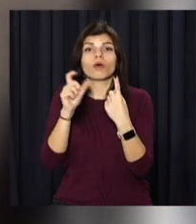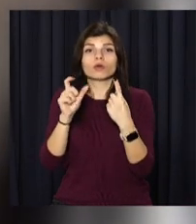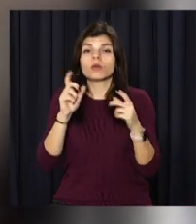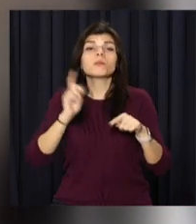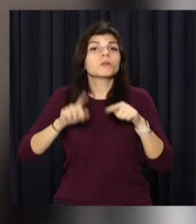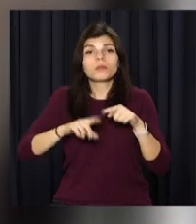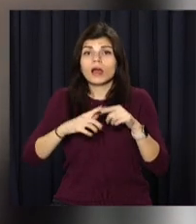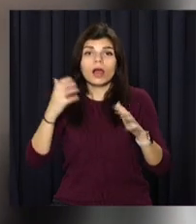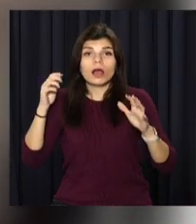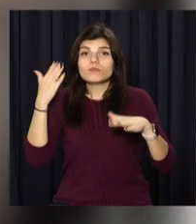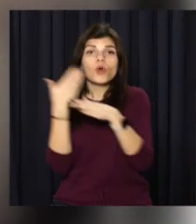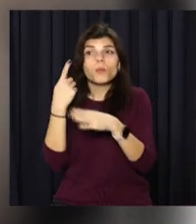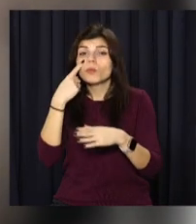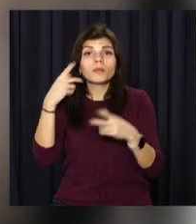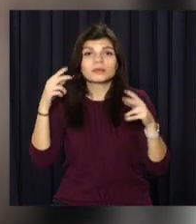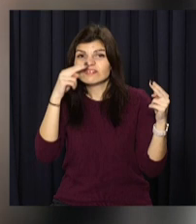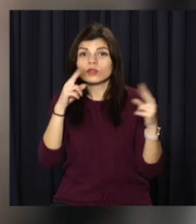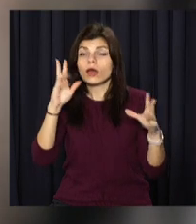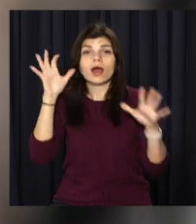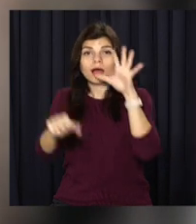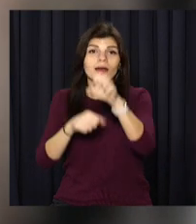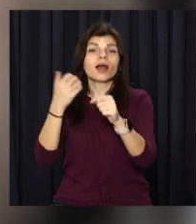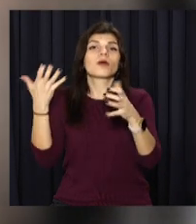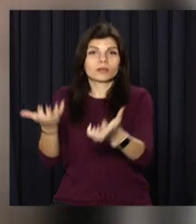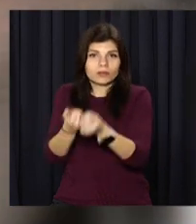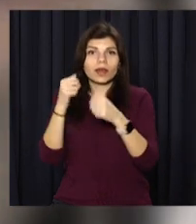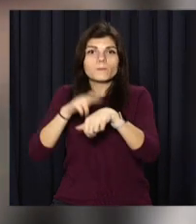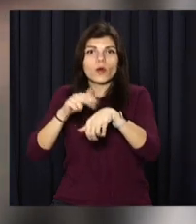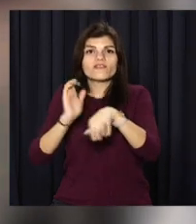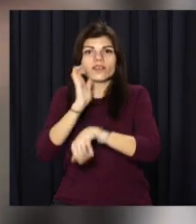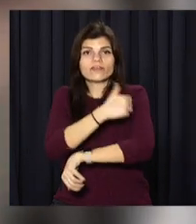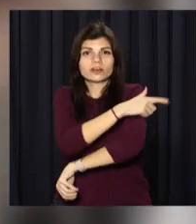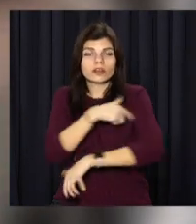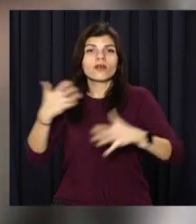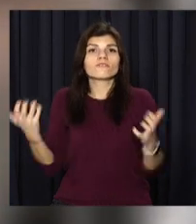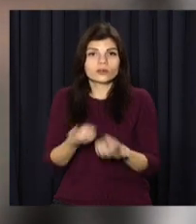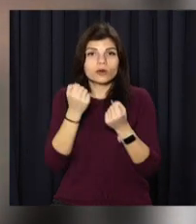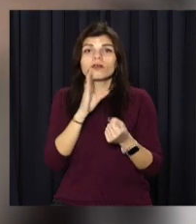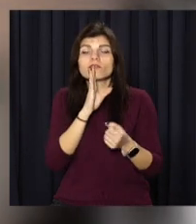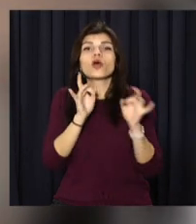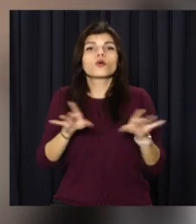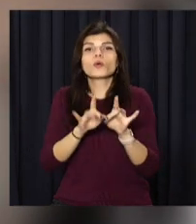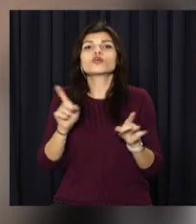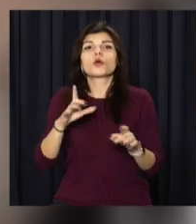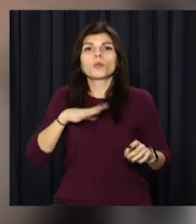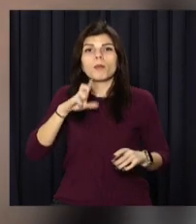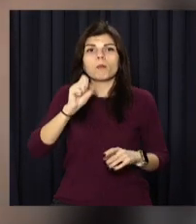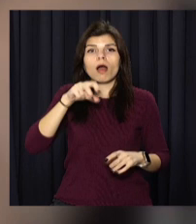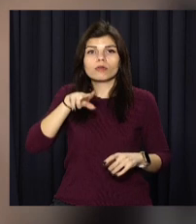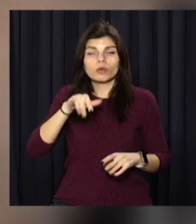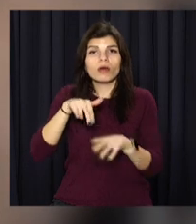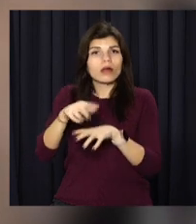витягли з водойми і поліцейські доправили її до лікарні. Врятована розповіла, що переходила балку не одна.